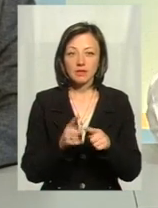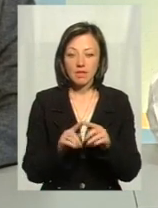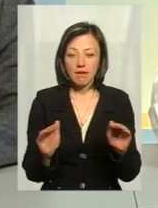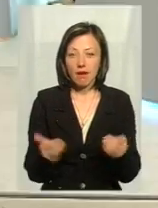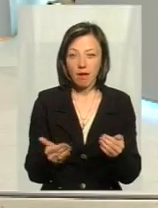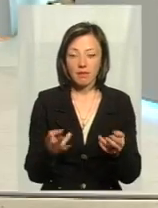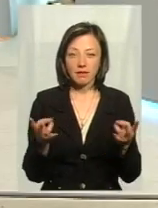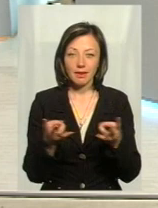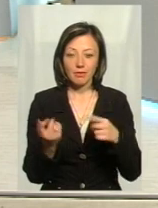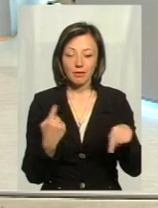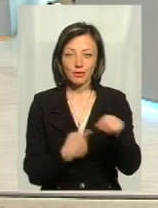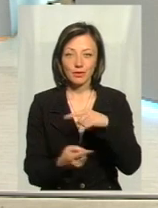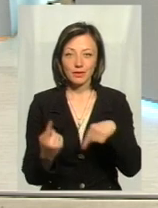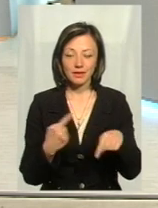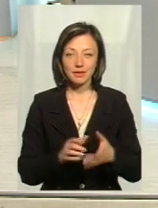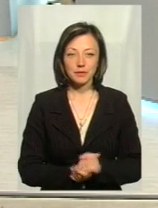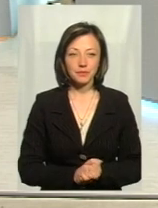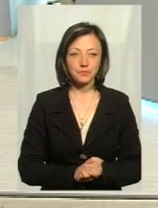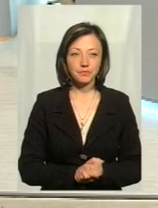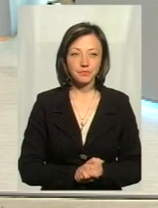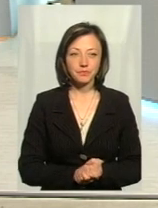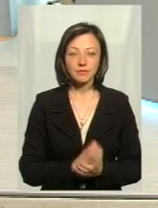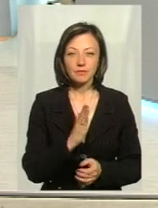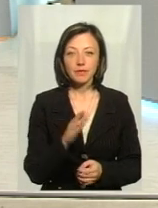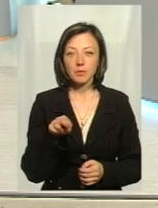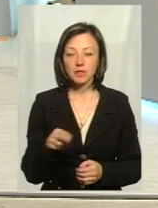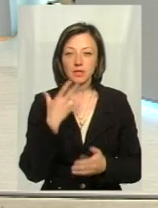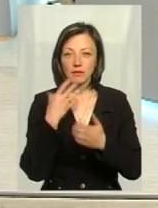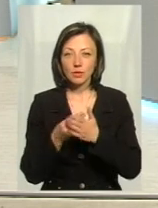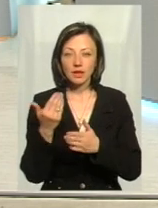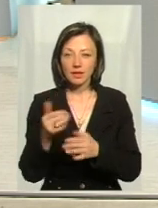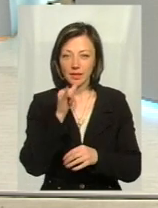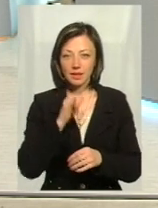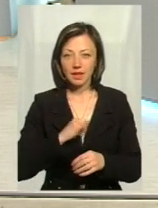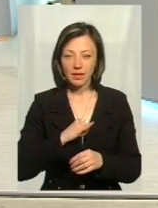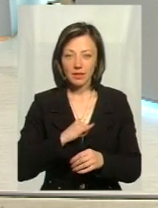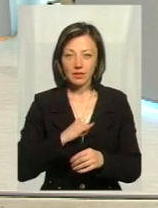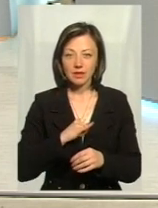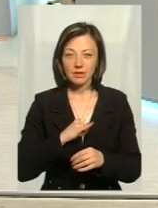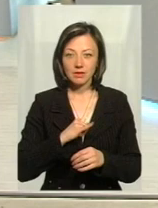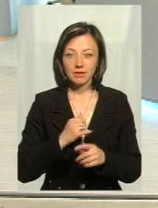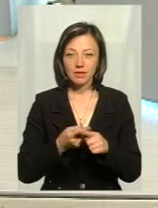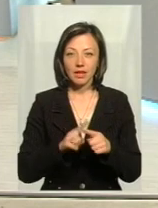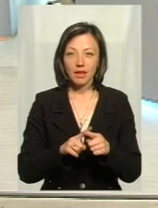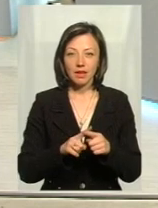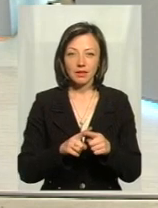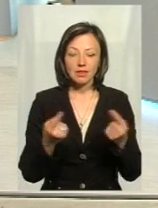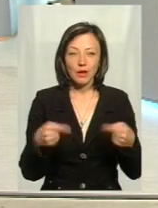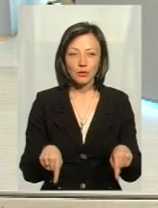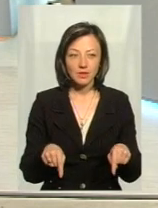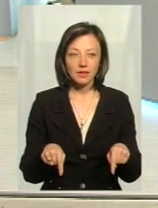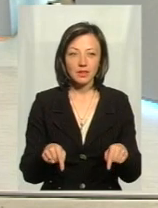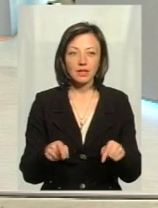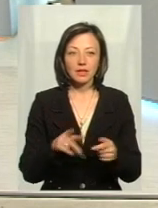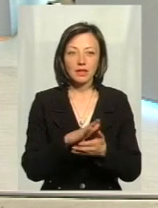отрамках треба якось… Лавіру. Так, так. Віталій Петрович, своєї сторони, не дає нам загнутися, тому що, ну, якщо вони